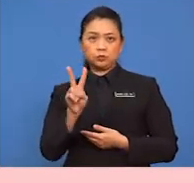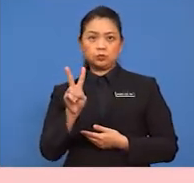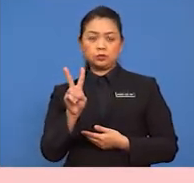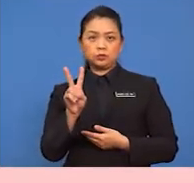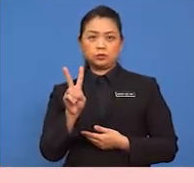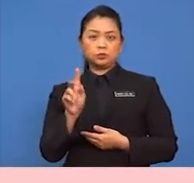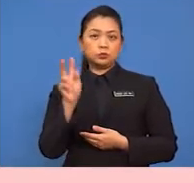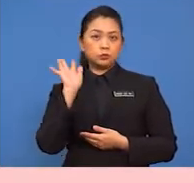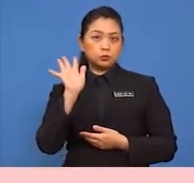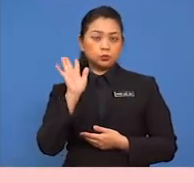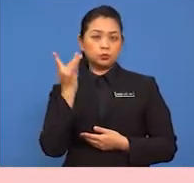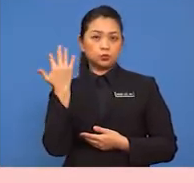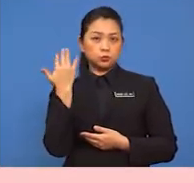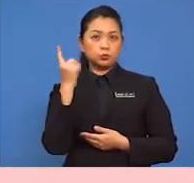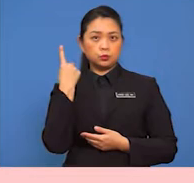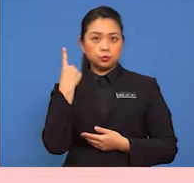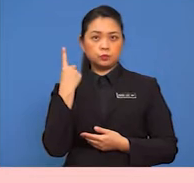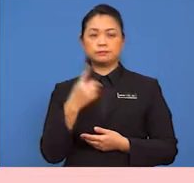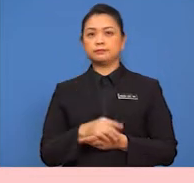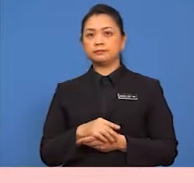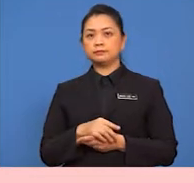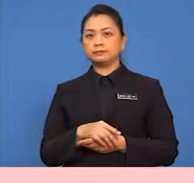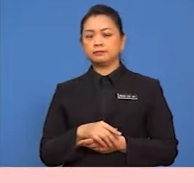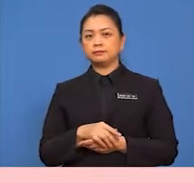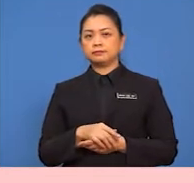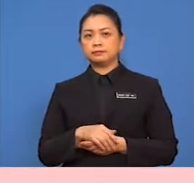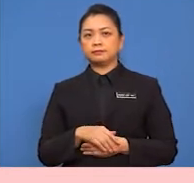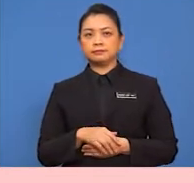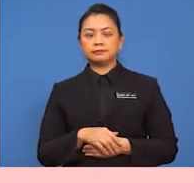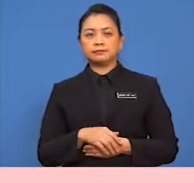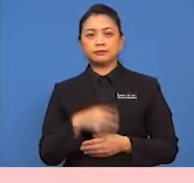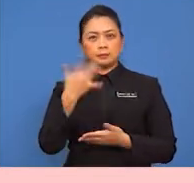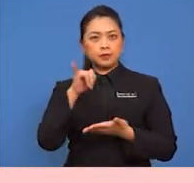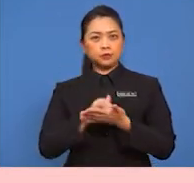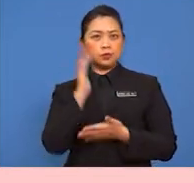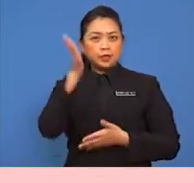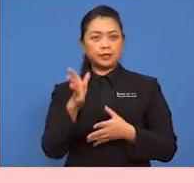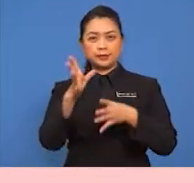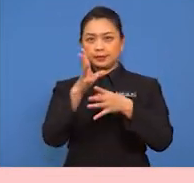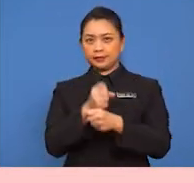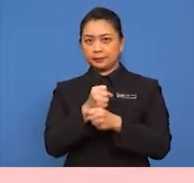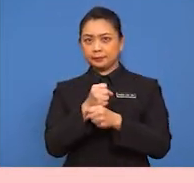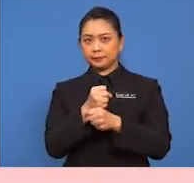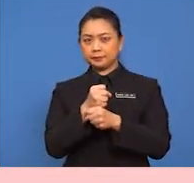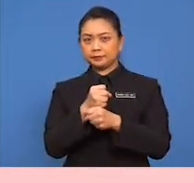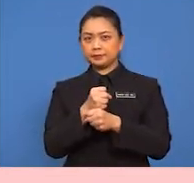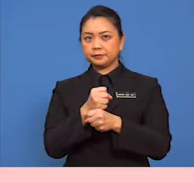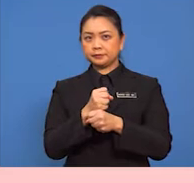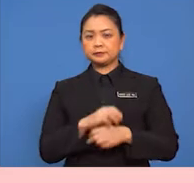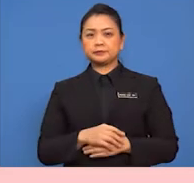2 matriks 4, iaitu 1 per 2 darab 8